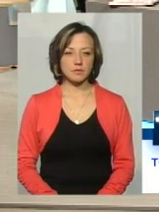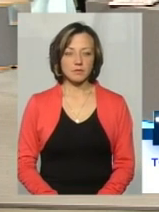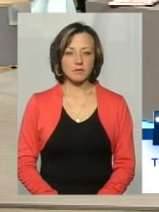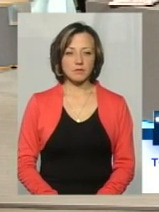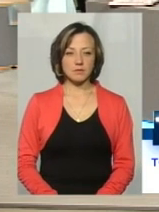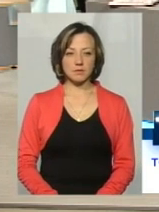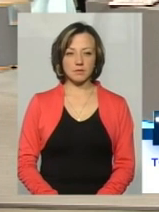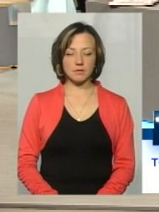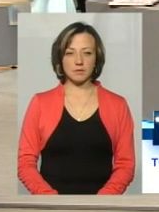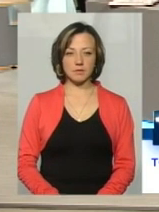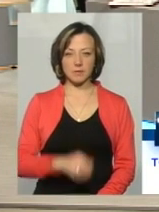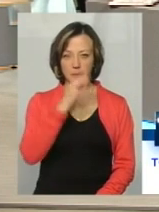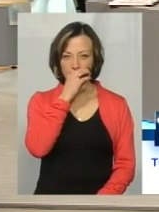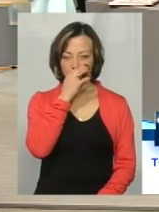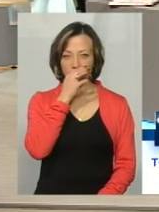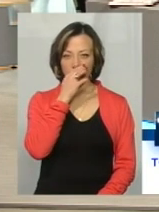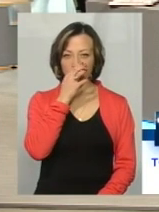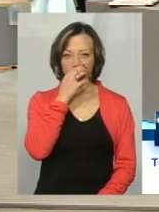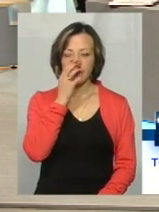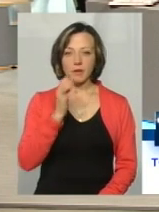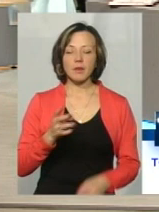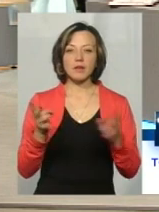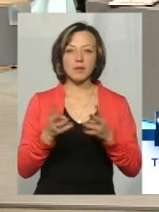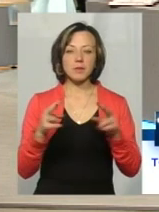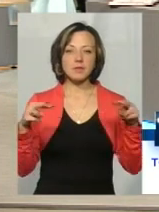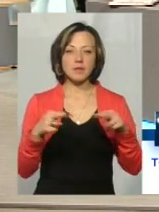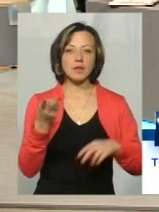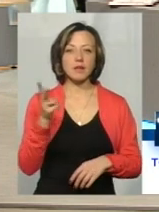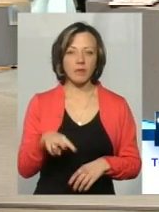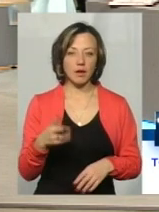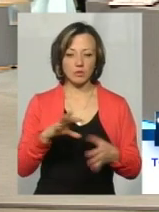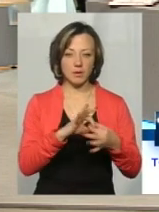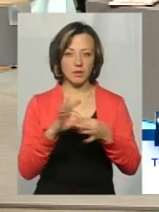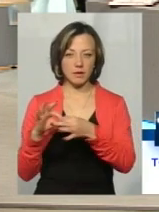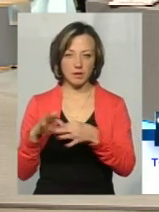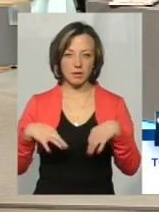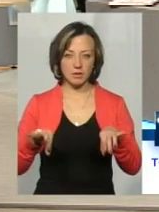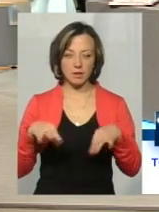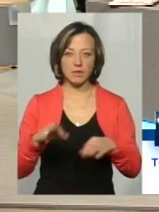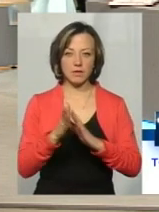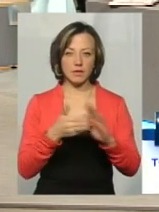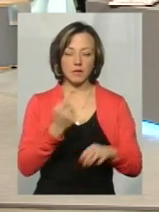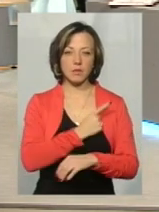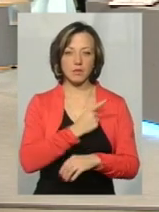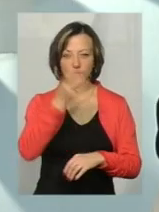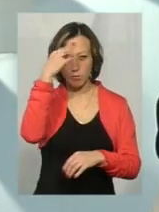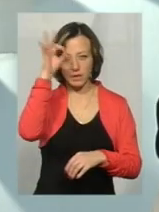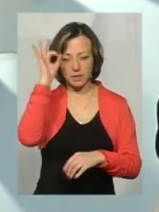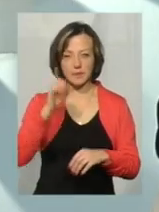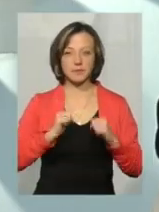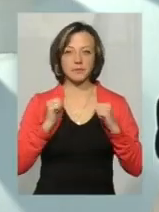додати, щоб евакувати дані транспортнізації, потрібно два пояснення свідків. Тобто, коли викликають патрульних, патрульні намагаються